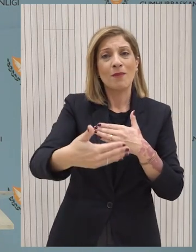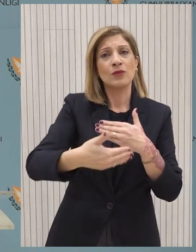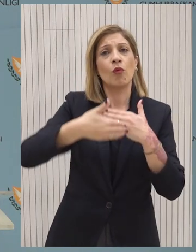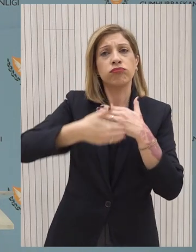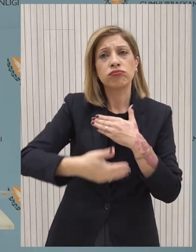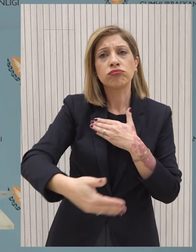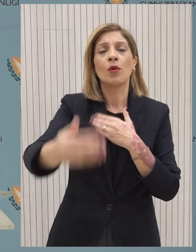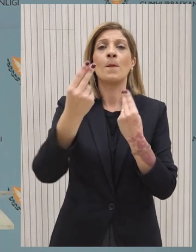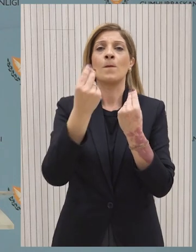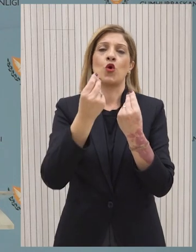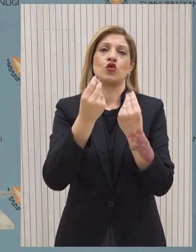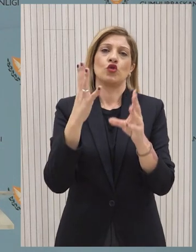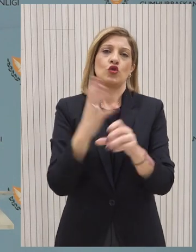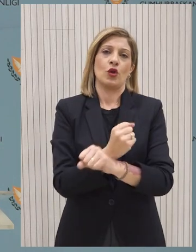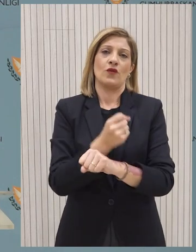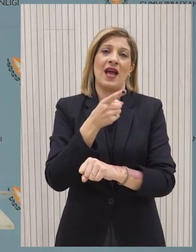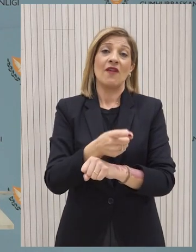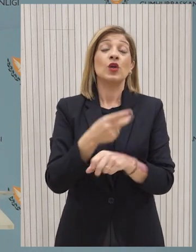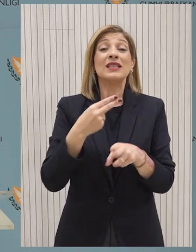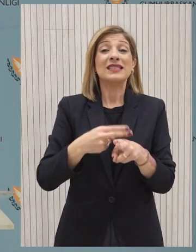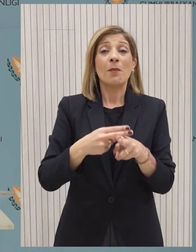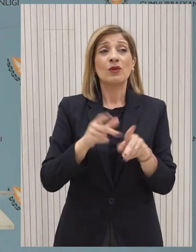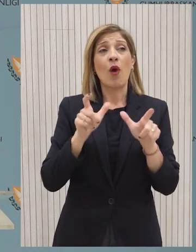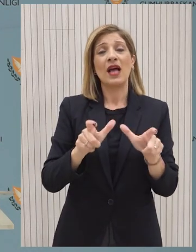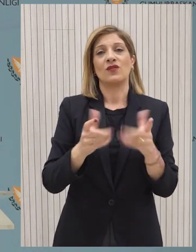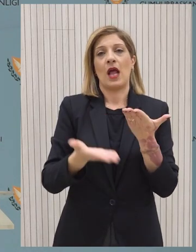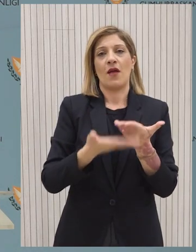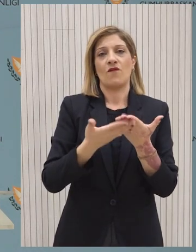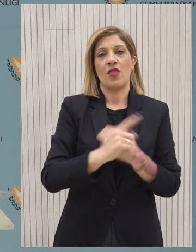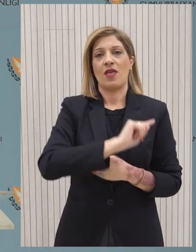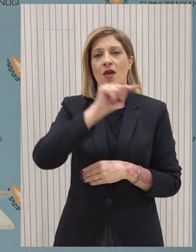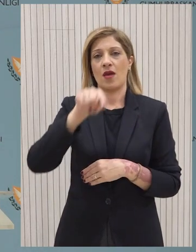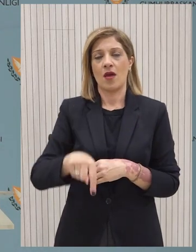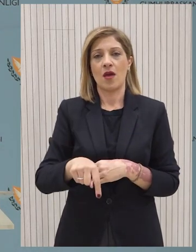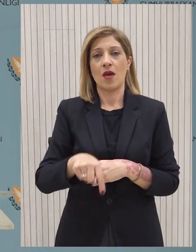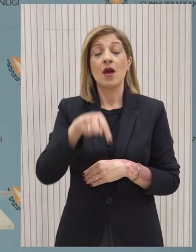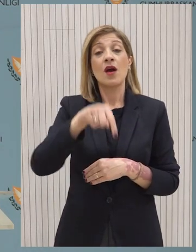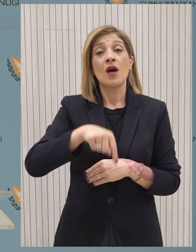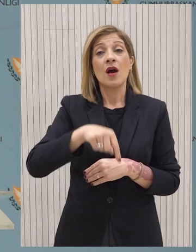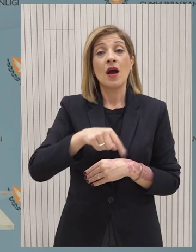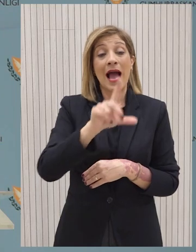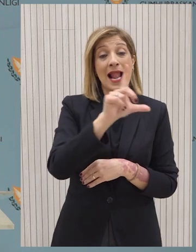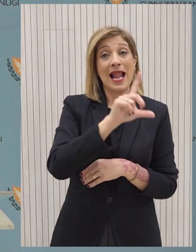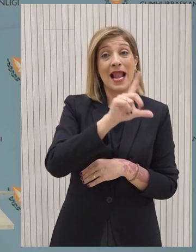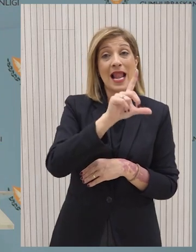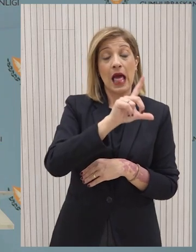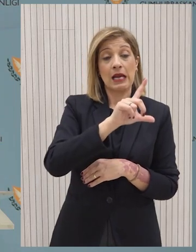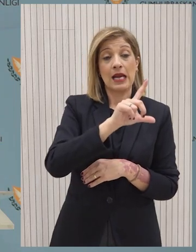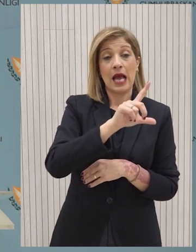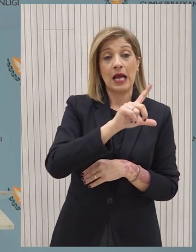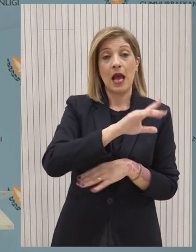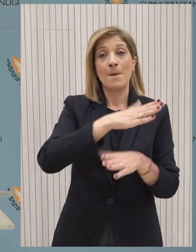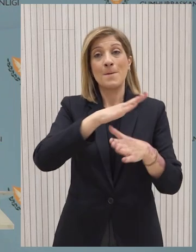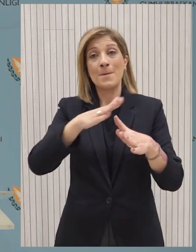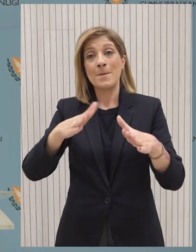Γάζα. Το βραχυπρόθεσμο είναι βεβαίως από την Λάρναγκα σε παραλία με μέσοαποβατικών σκαφών και ήδη είμαστε σε επαφή, έχουν